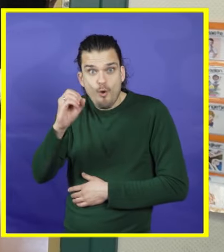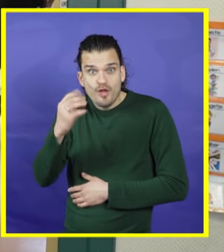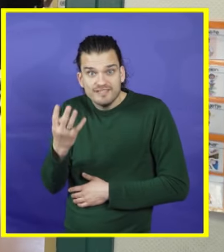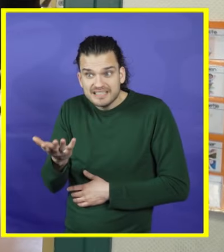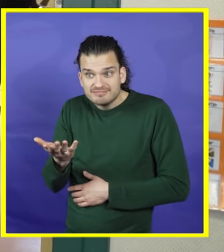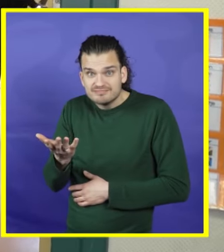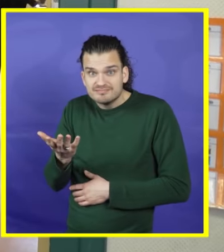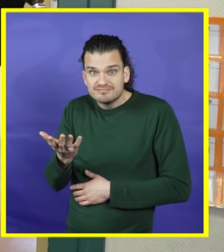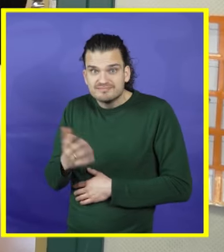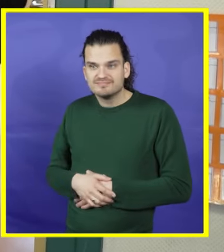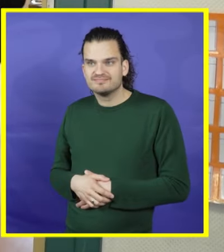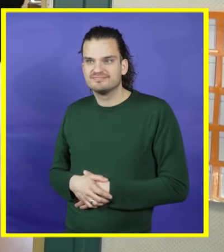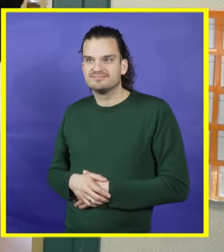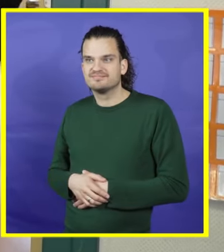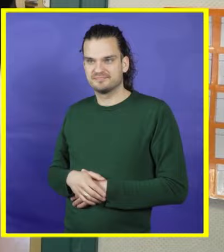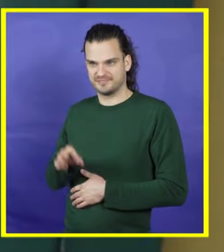Goedemorgen, Olivier.